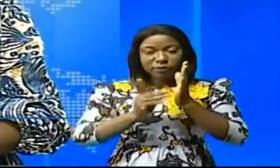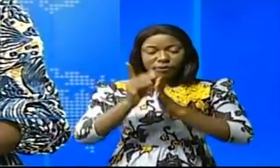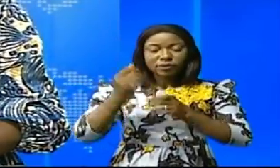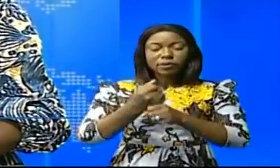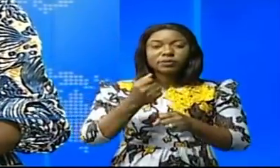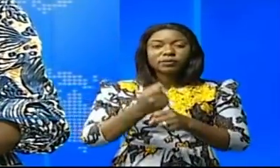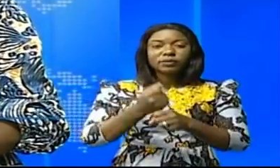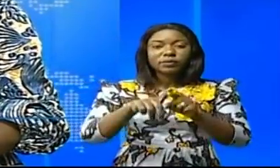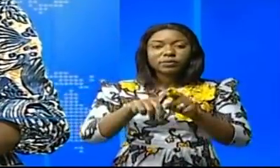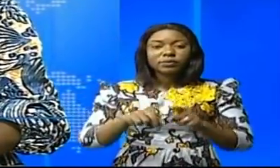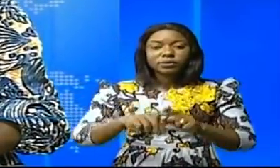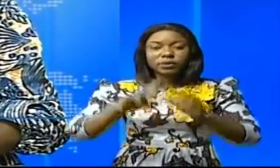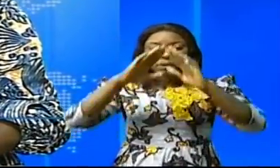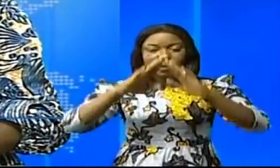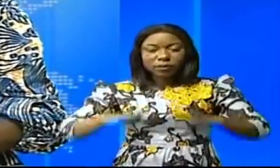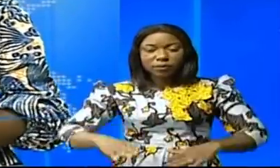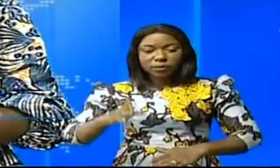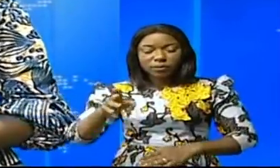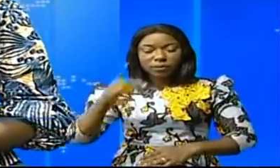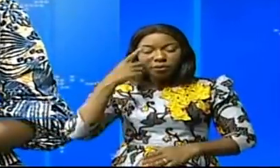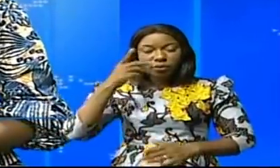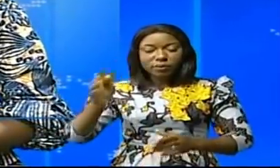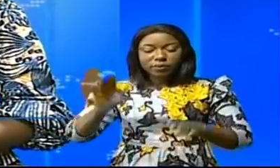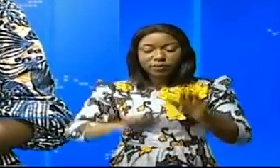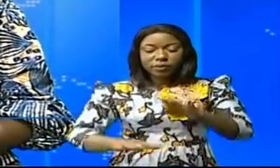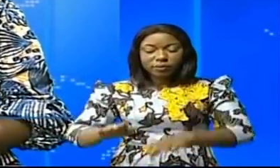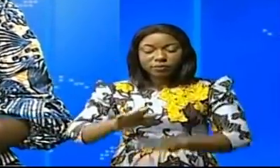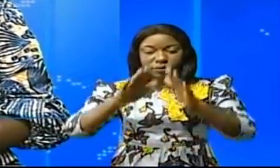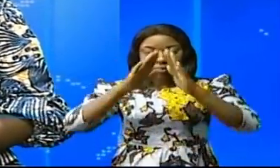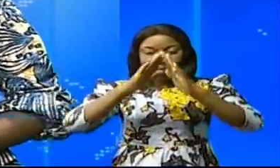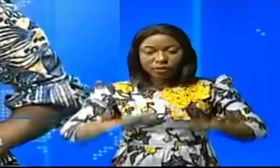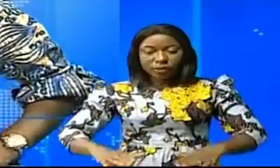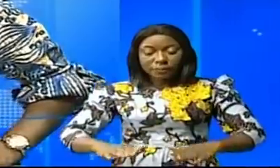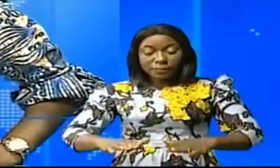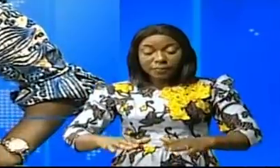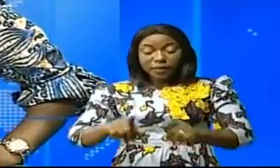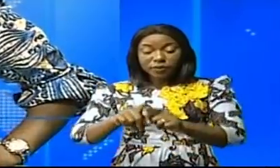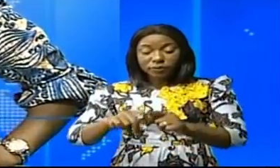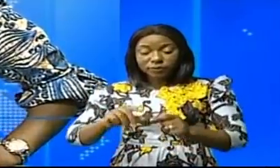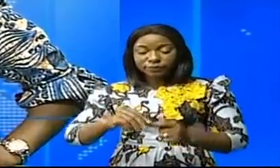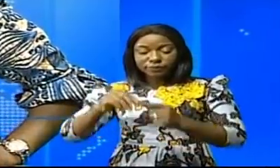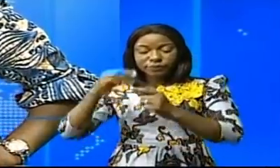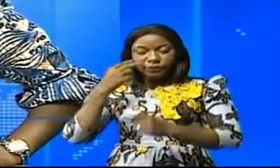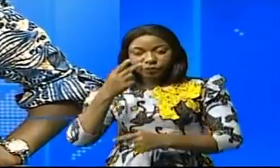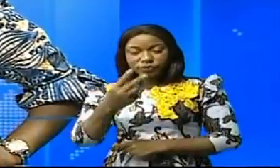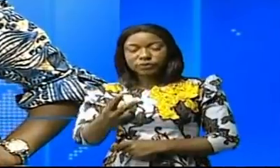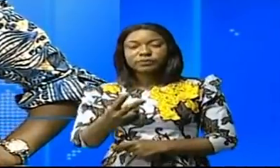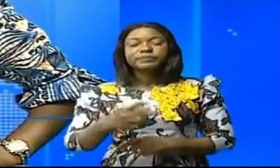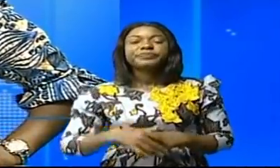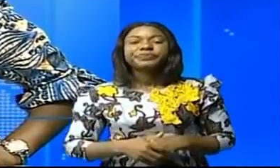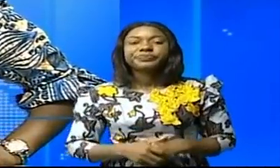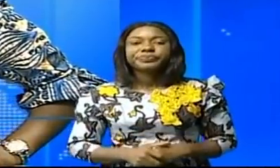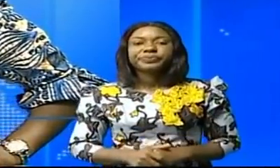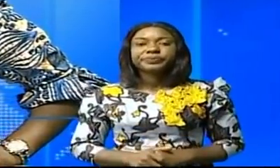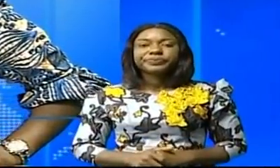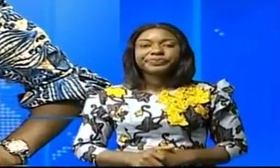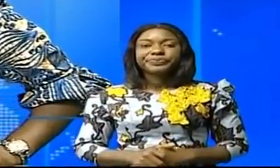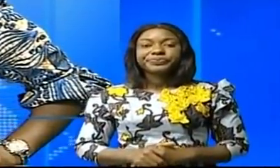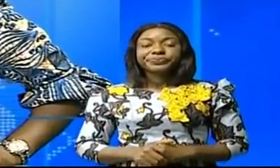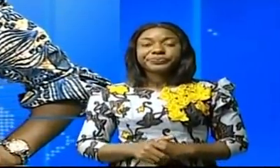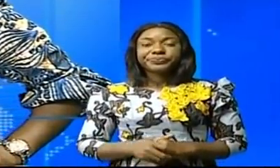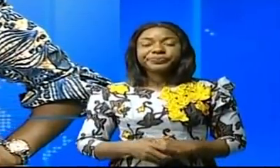travaux et le musée numérique où seront exposés ses effets personnels. Un reportage de Pati Tendouar